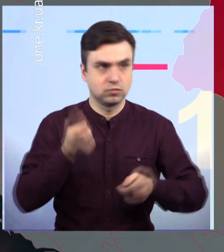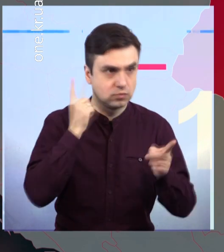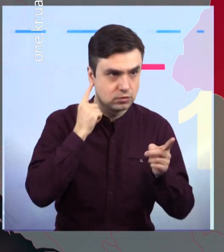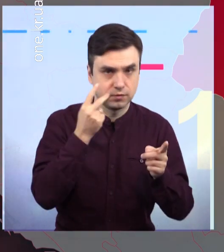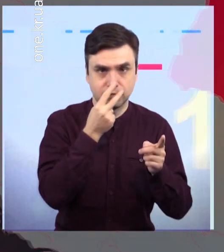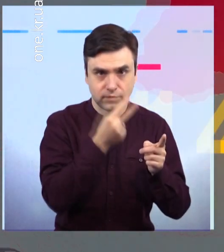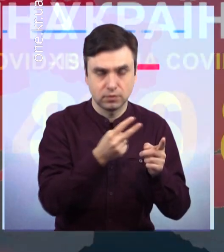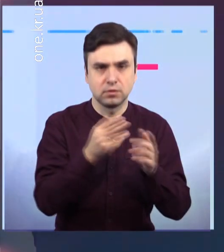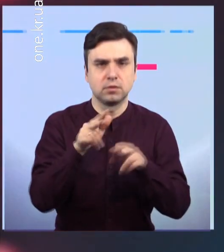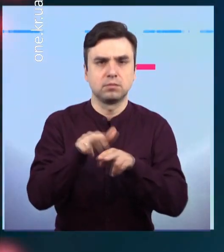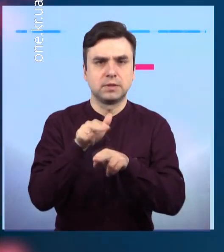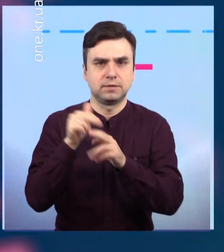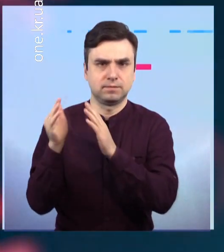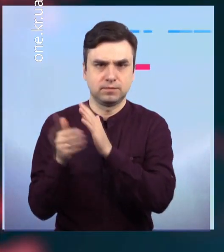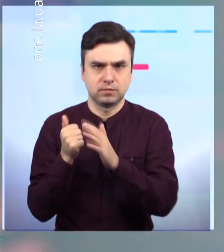Чернівецькій областях.